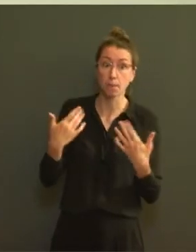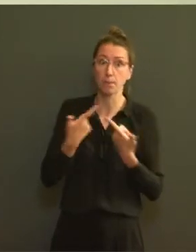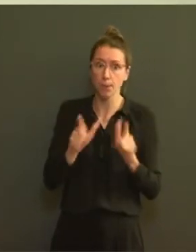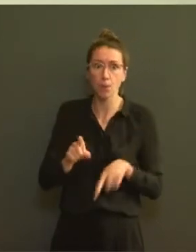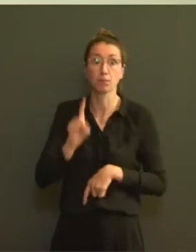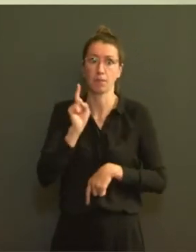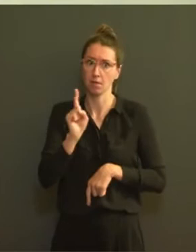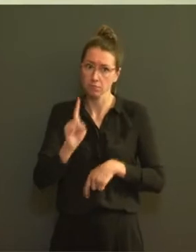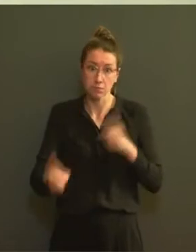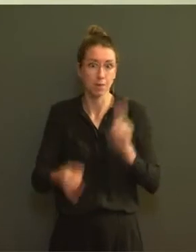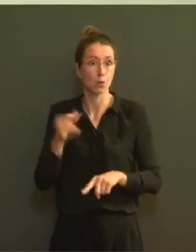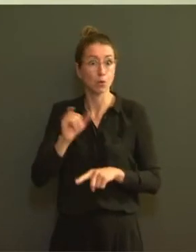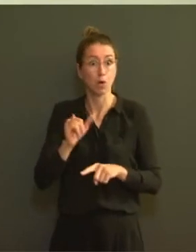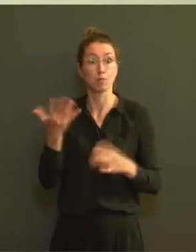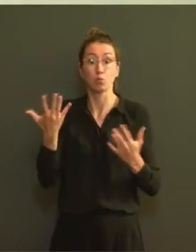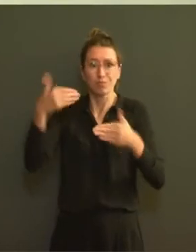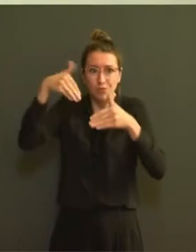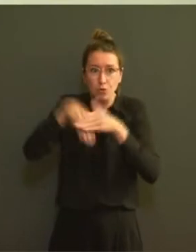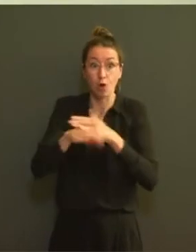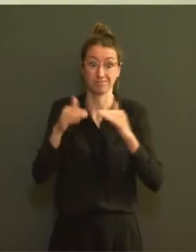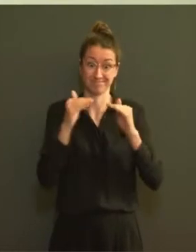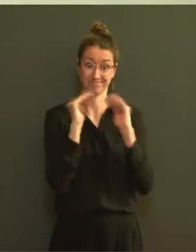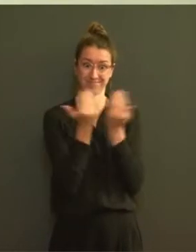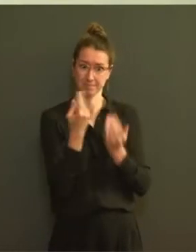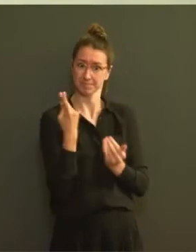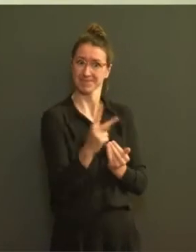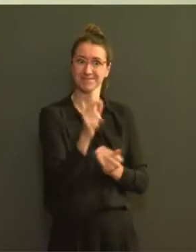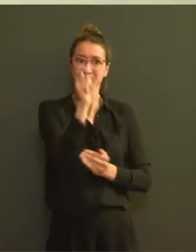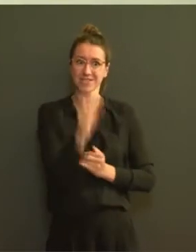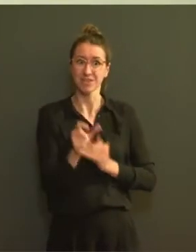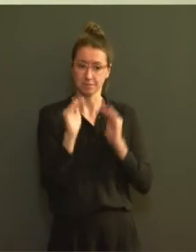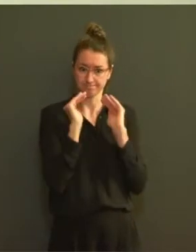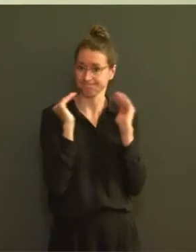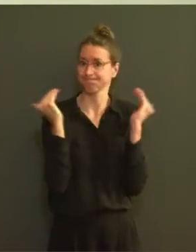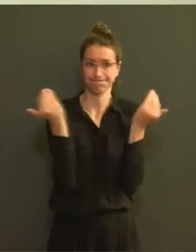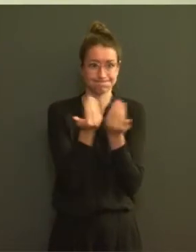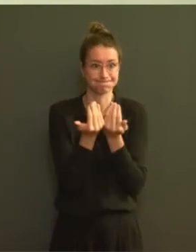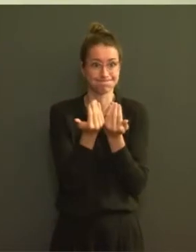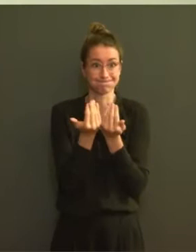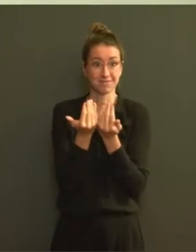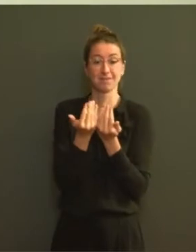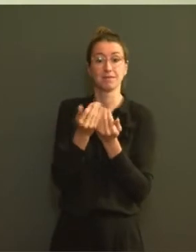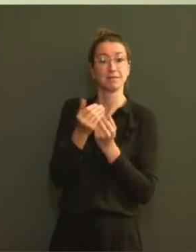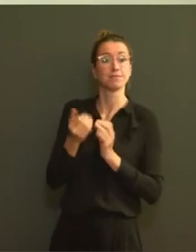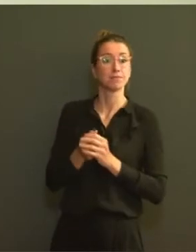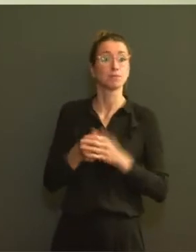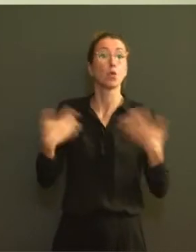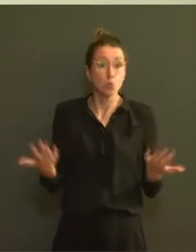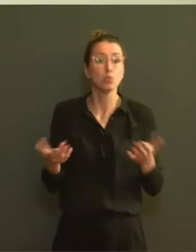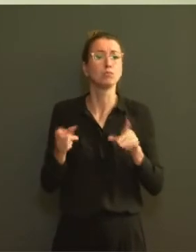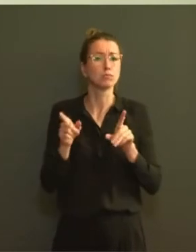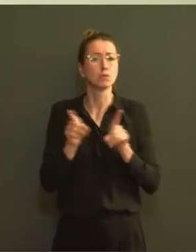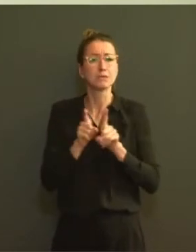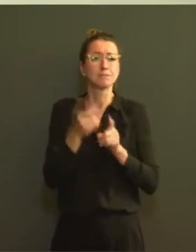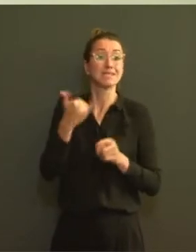votre propre maison, dans votre propre bulle, ou des personnes qui sont dans les collectivités, mais au moment où elles sont dans leur